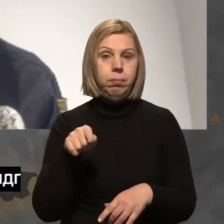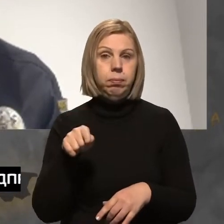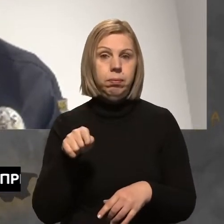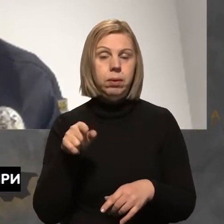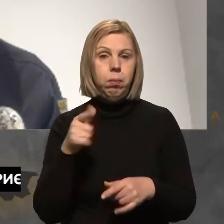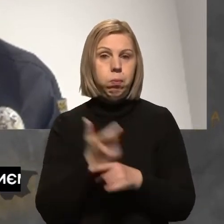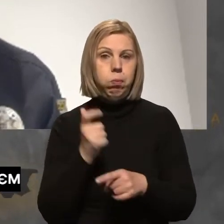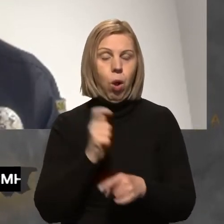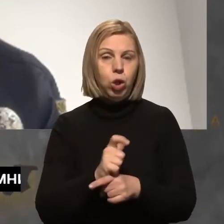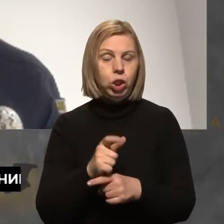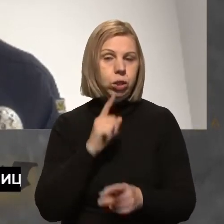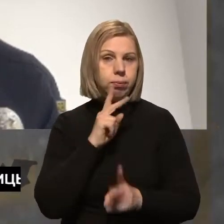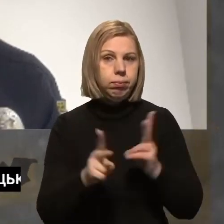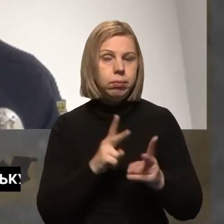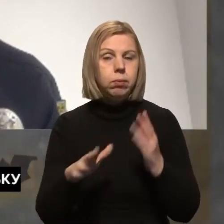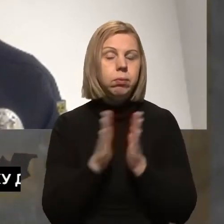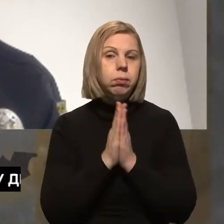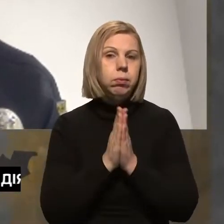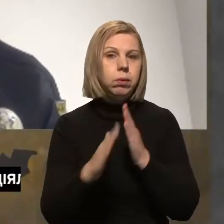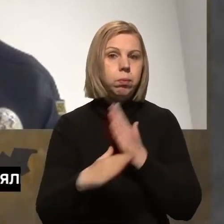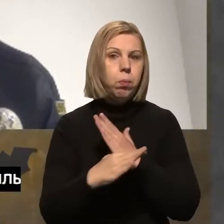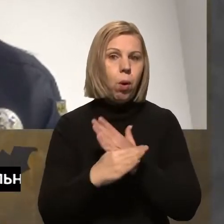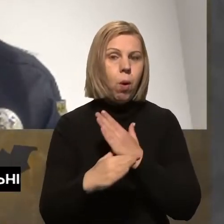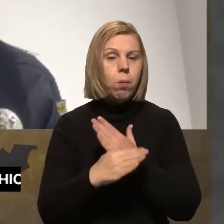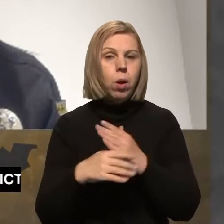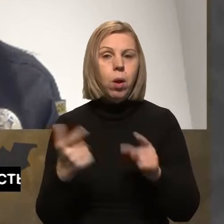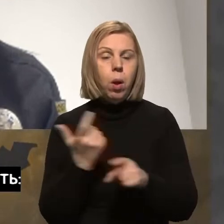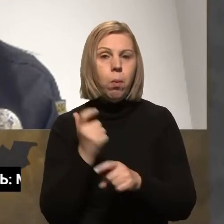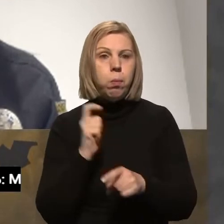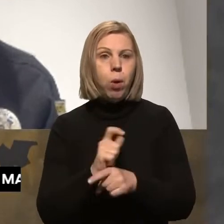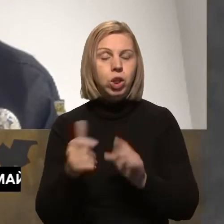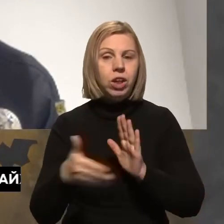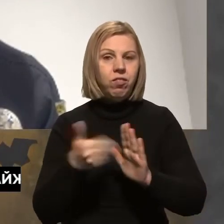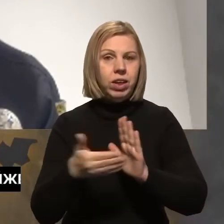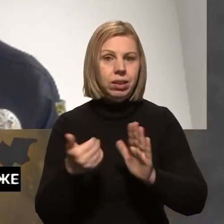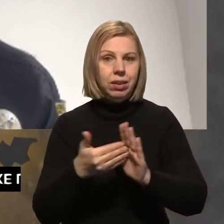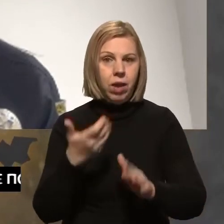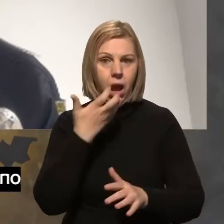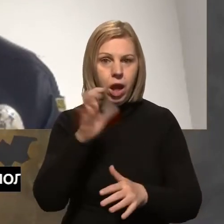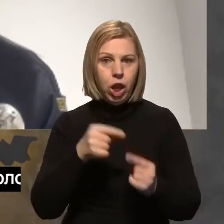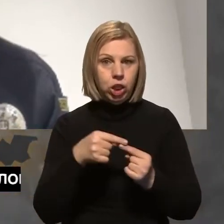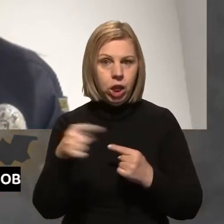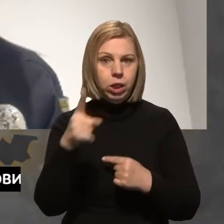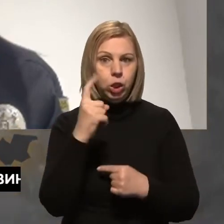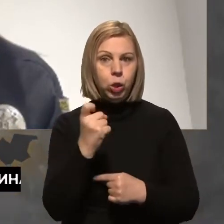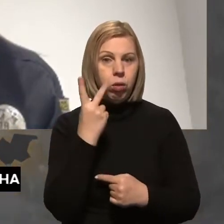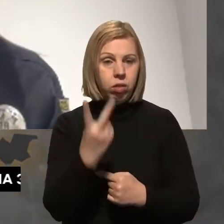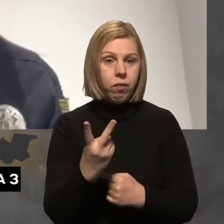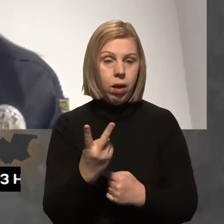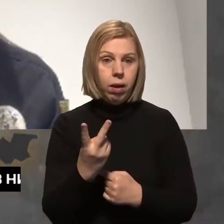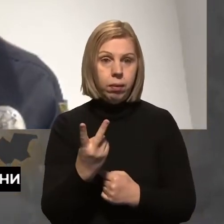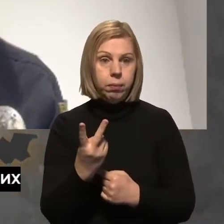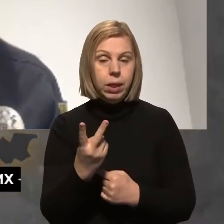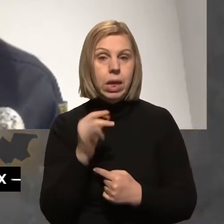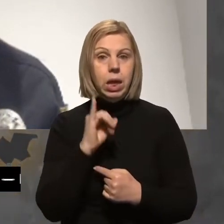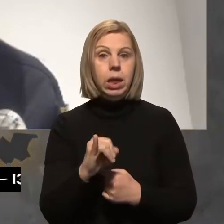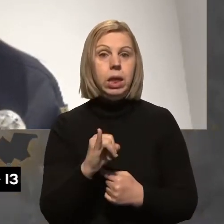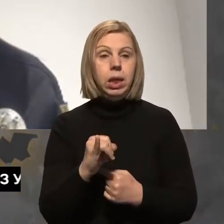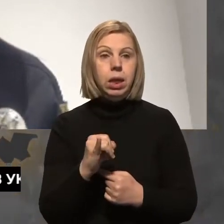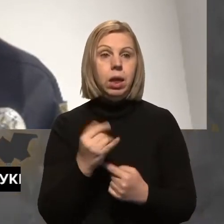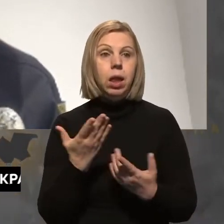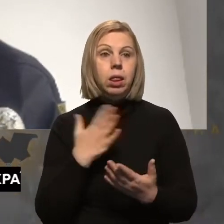там найбільше звертаються по допомогу, найбільше надходить викликів на нашу гарячу лінію 102. І,